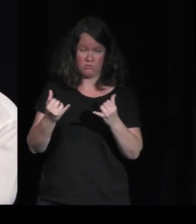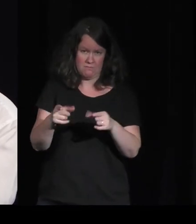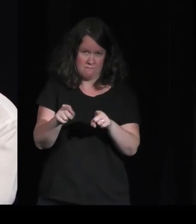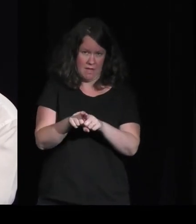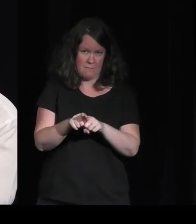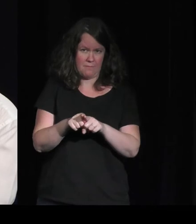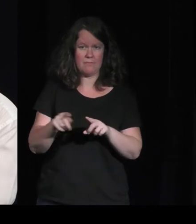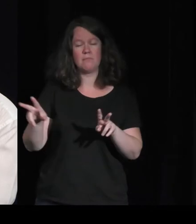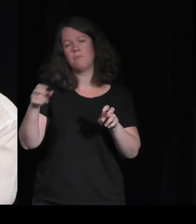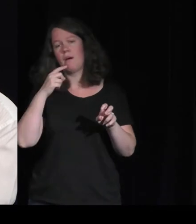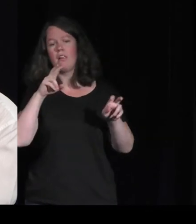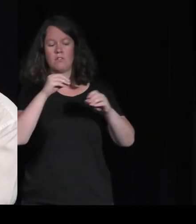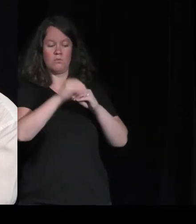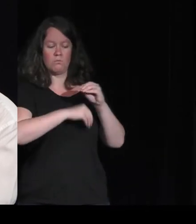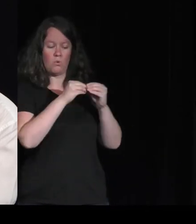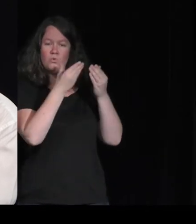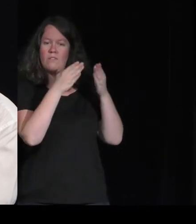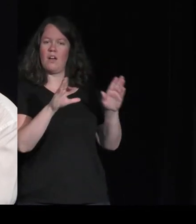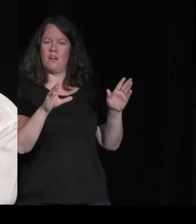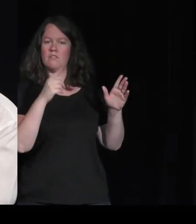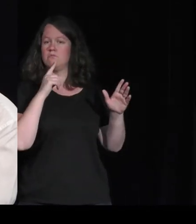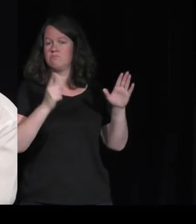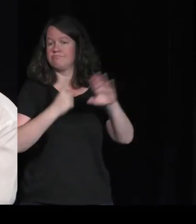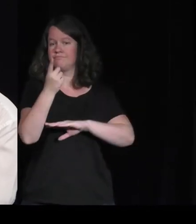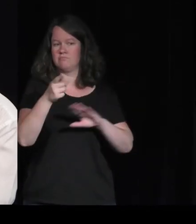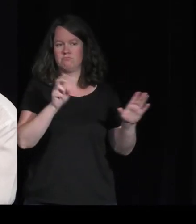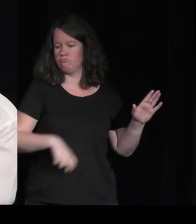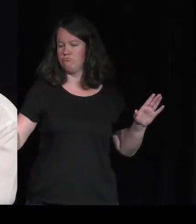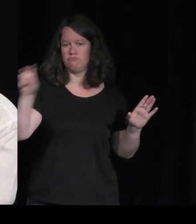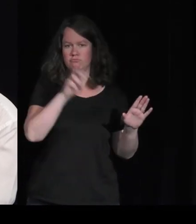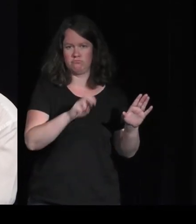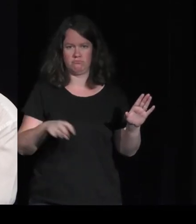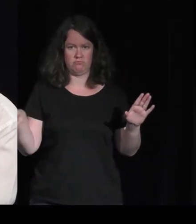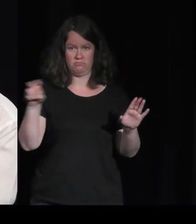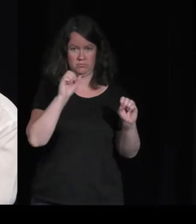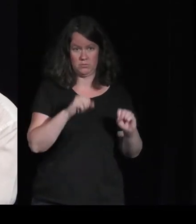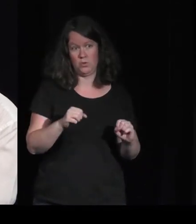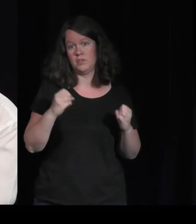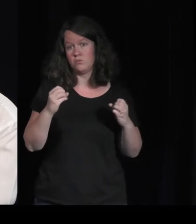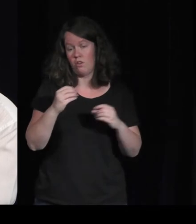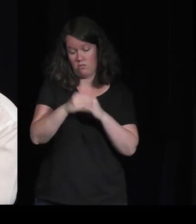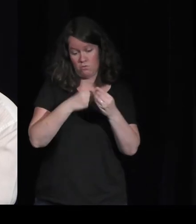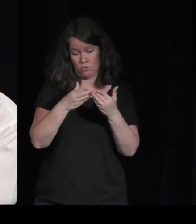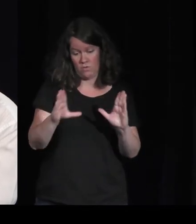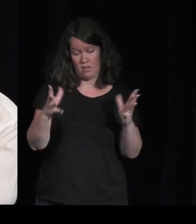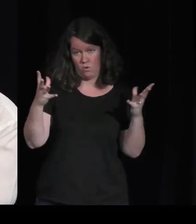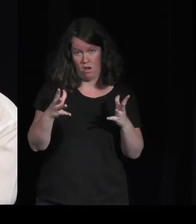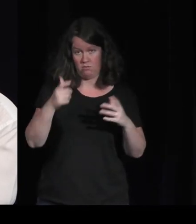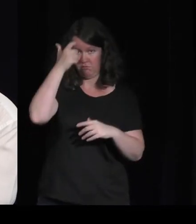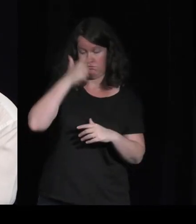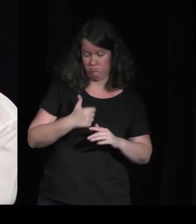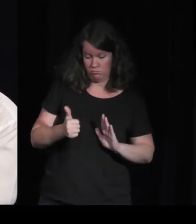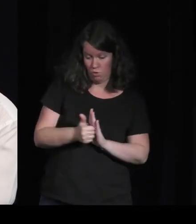Cédric, les open world. Face à un open world, on contemple beaucoup. On est toujours un peu dans